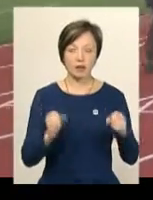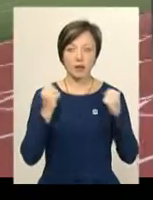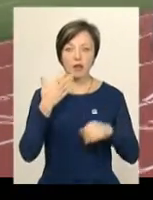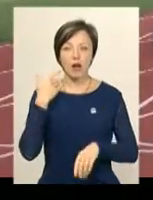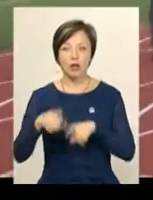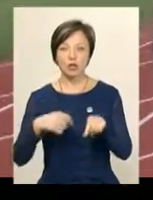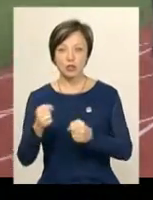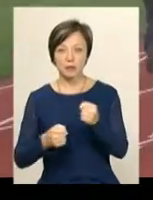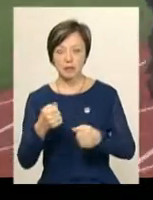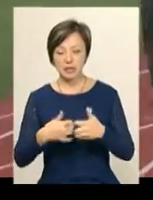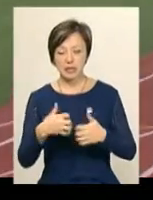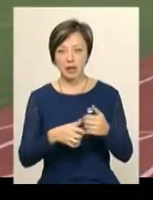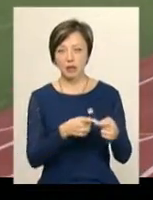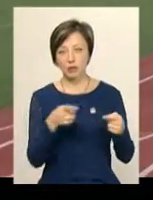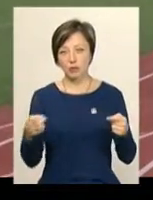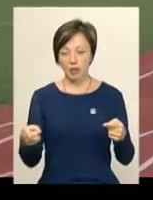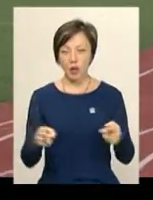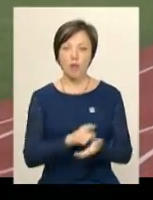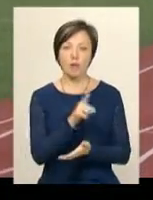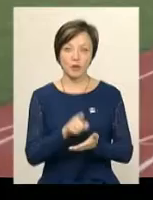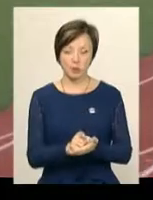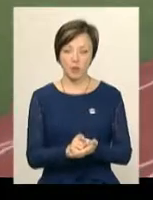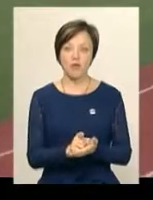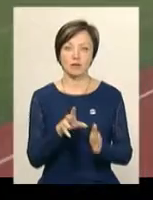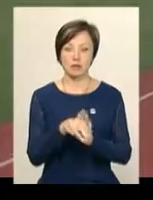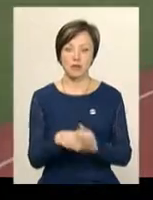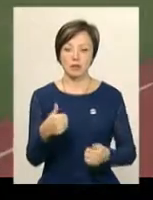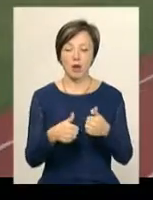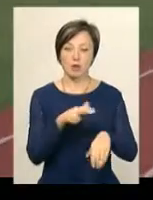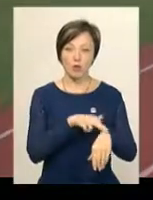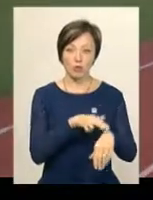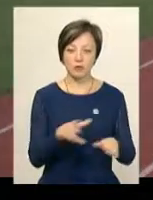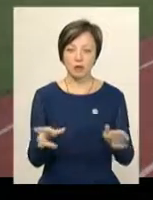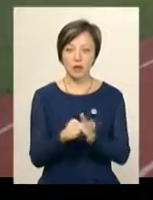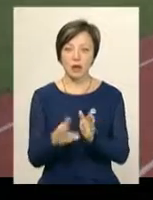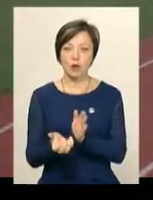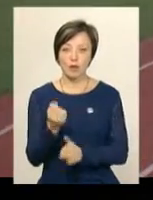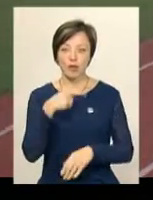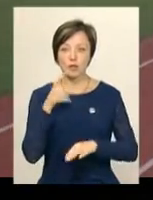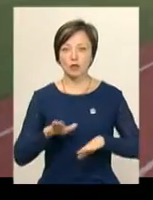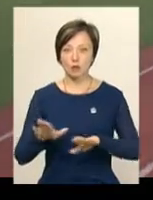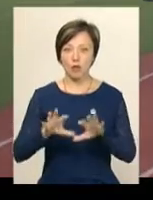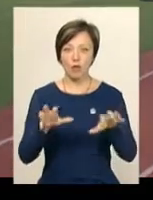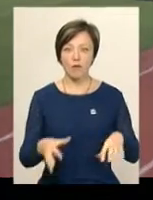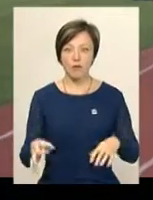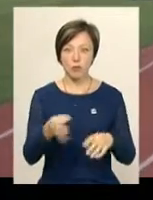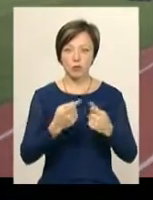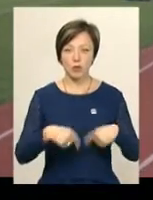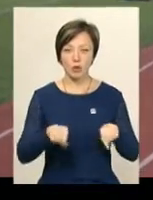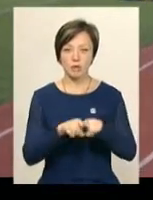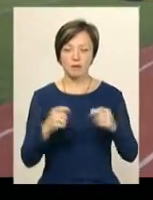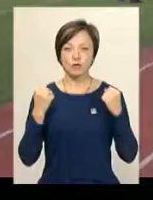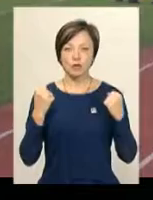Легкоатлетичні забіги на середній-довгій дистанції – обов'язково складова змагань правоохоронців та рятувальників, каже заступник голови обласної організації